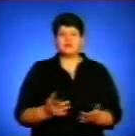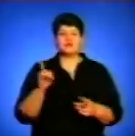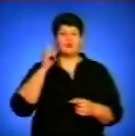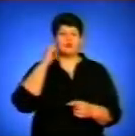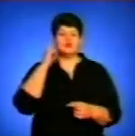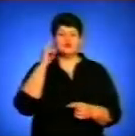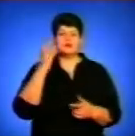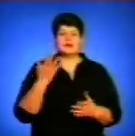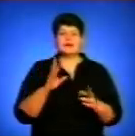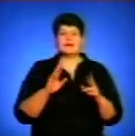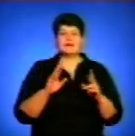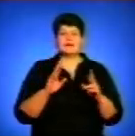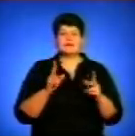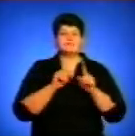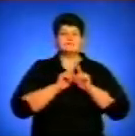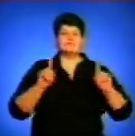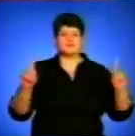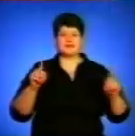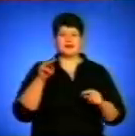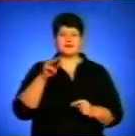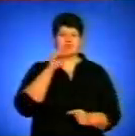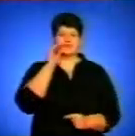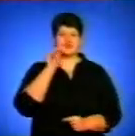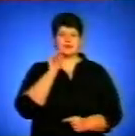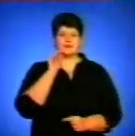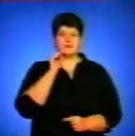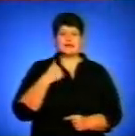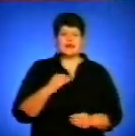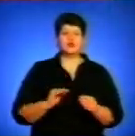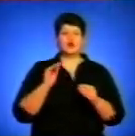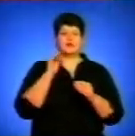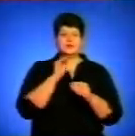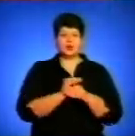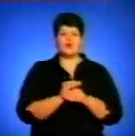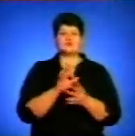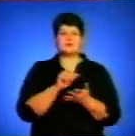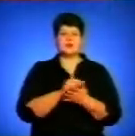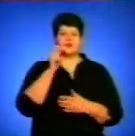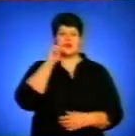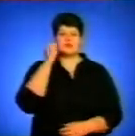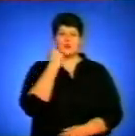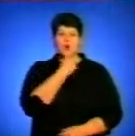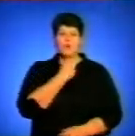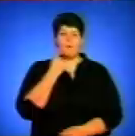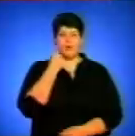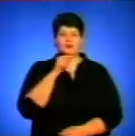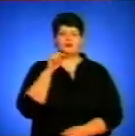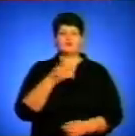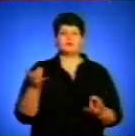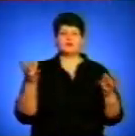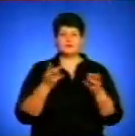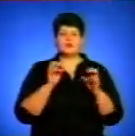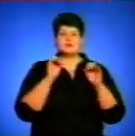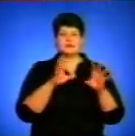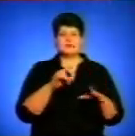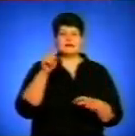більше цей такий феномен Тараса Шевченка. Я додатково займаюся українською мовою, тому що мені потрібно здати те,